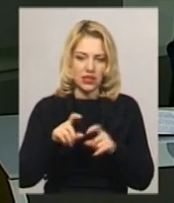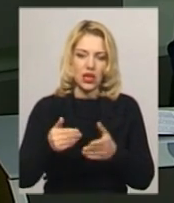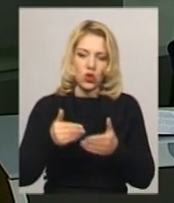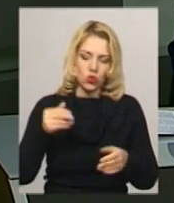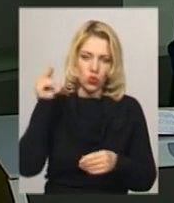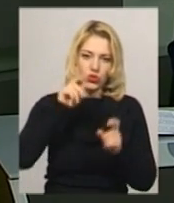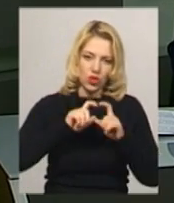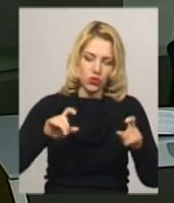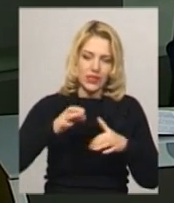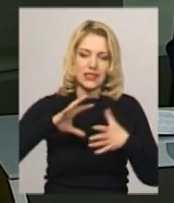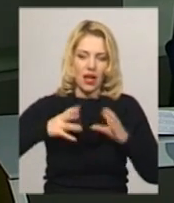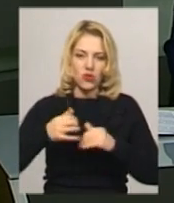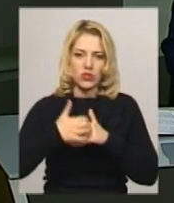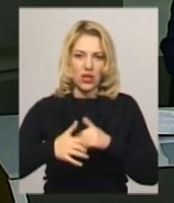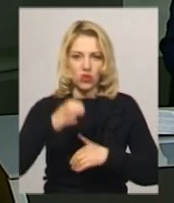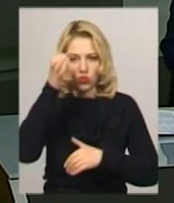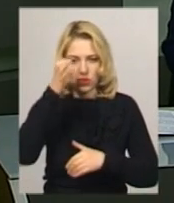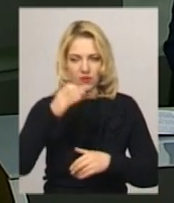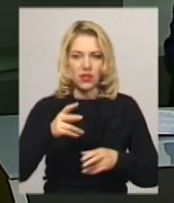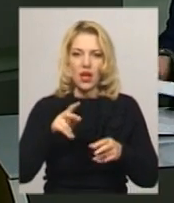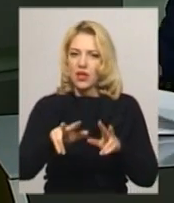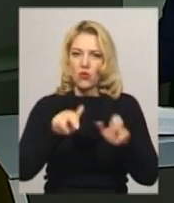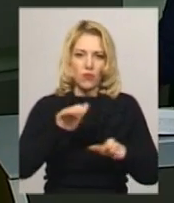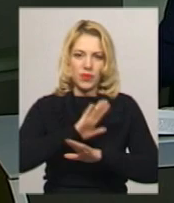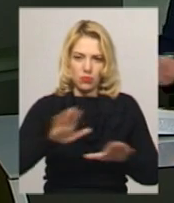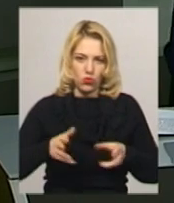загально-середньої освіти міста опалення не вимикали.